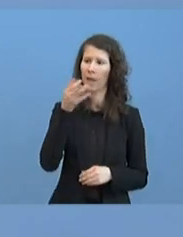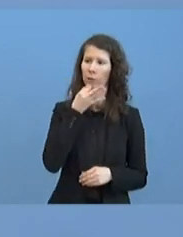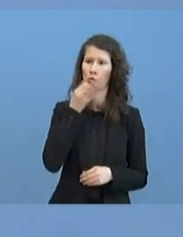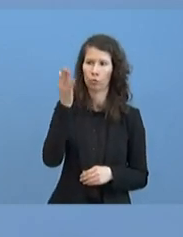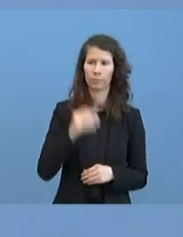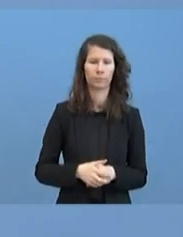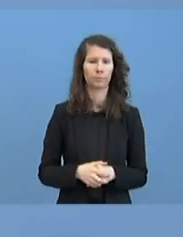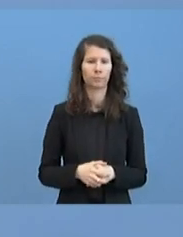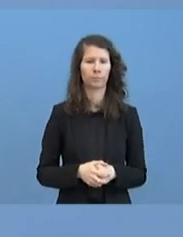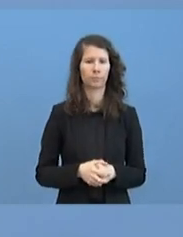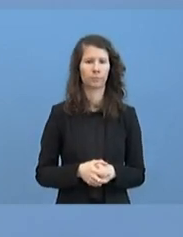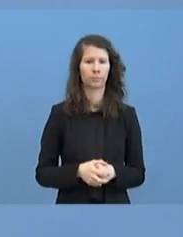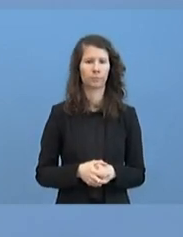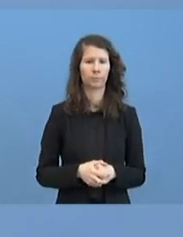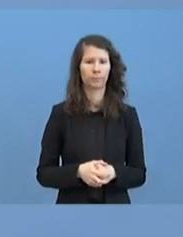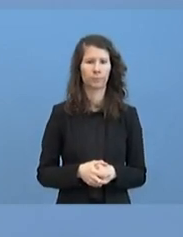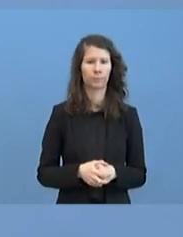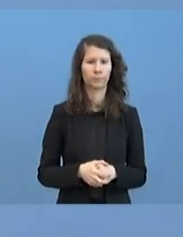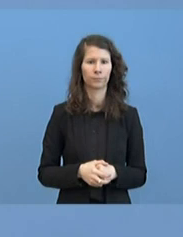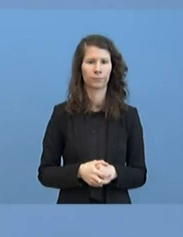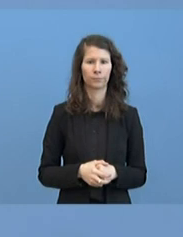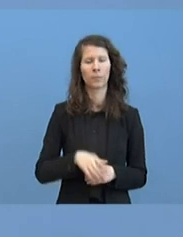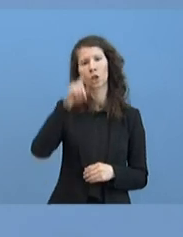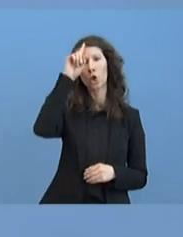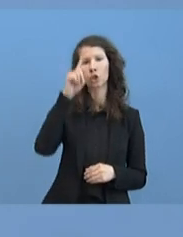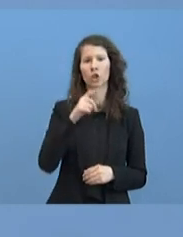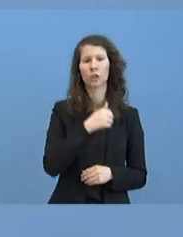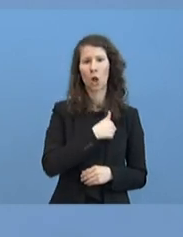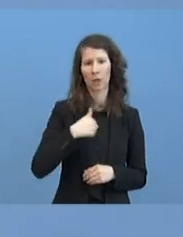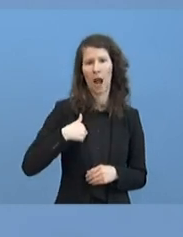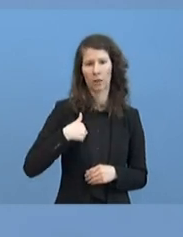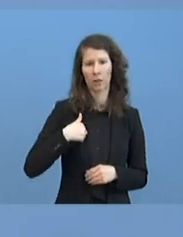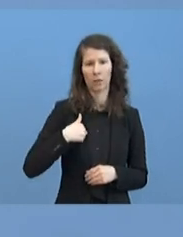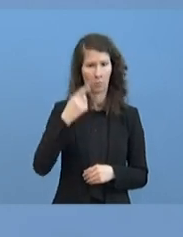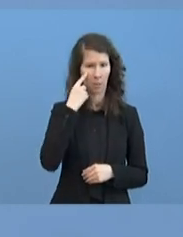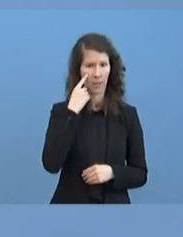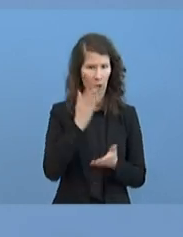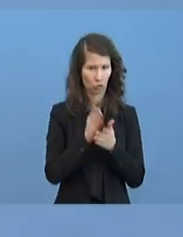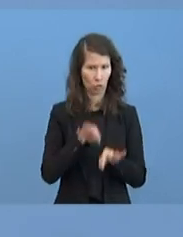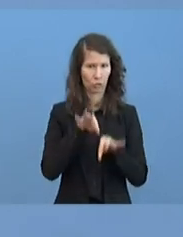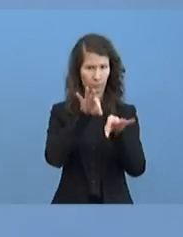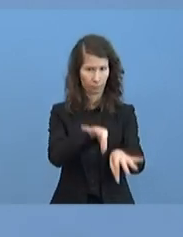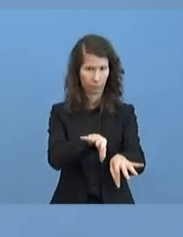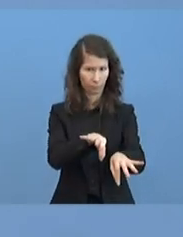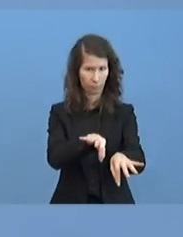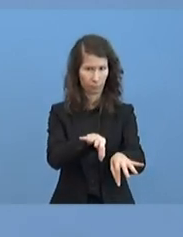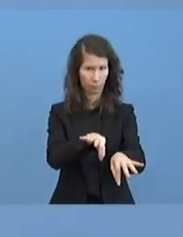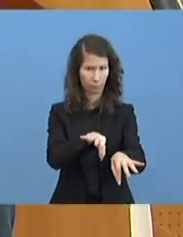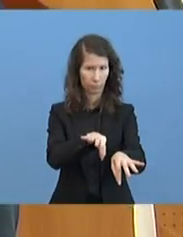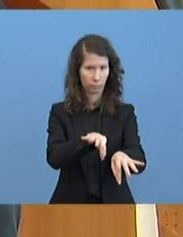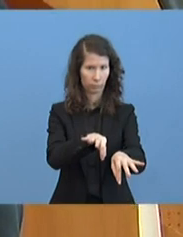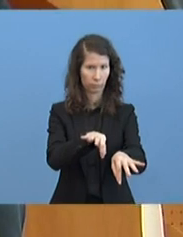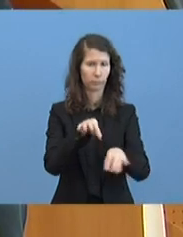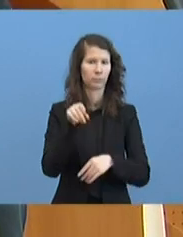dann eine Frage zu, wie viele deutsche Soldaten mittlerweile infiziert sind. Und Herr Kollatz, ist die Mission in Litauen aktuell die